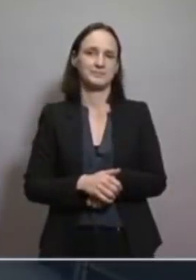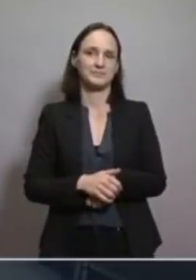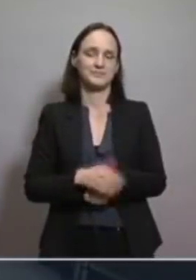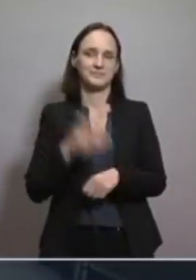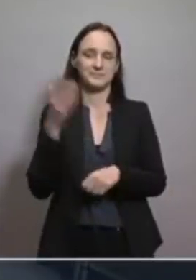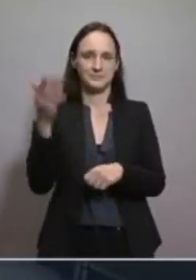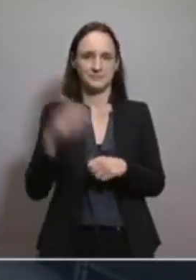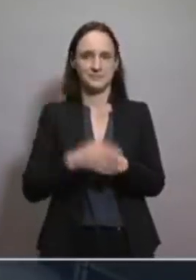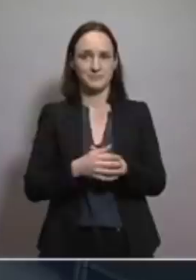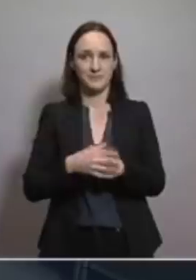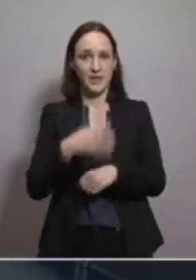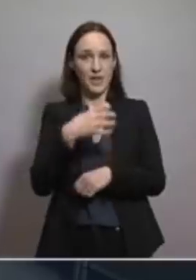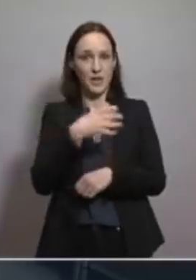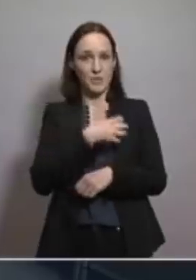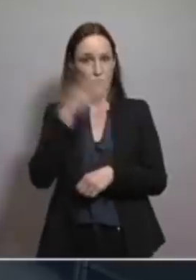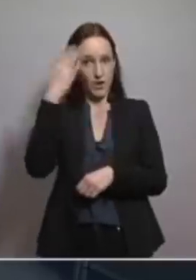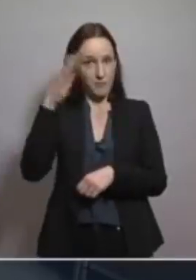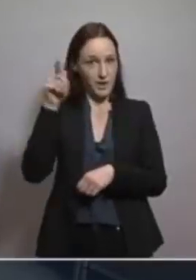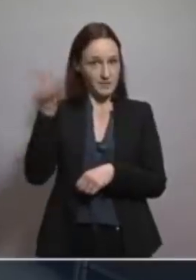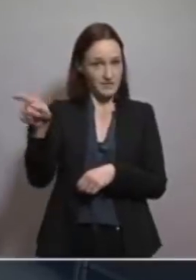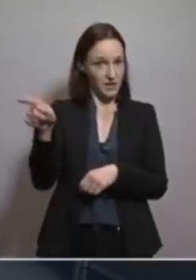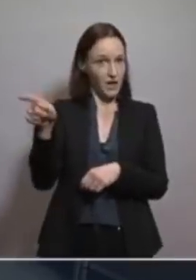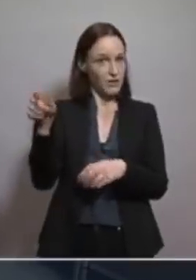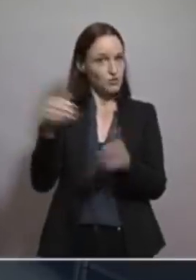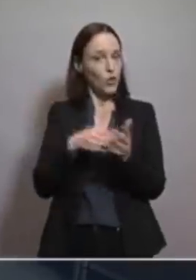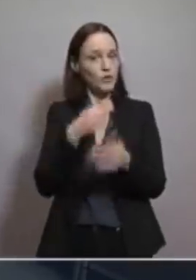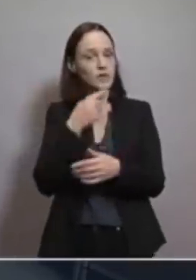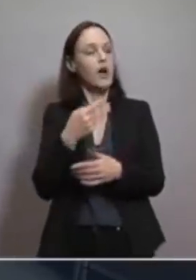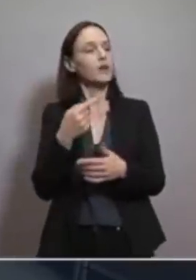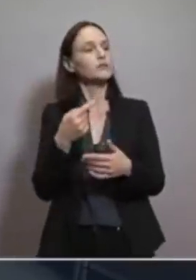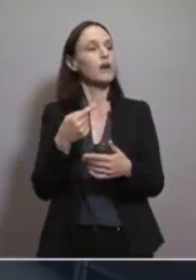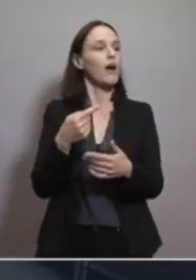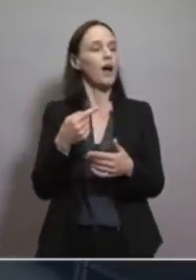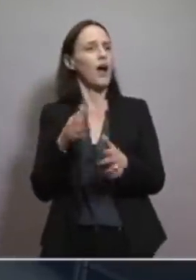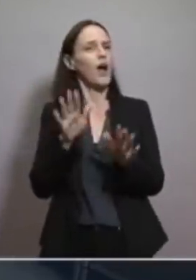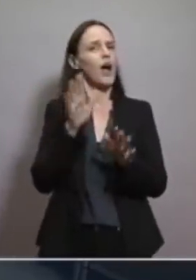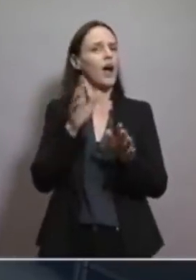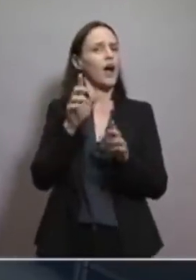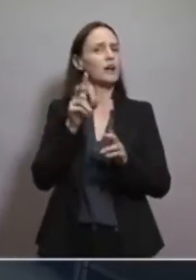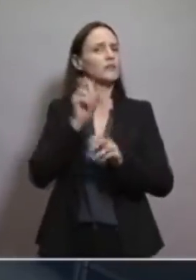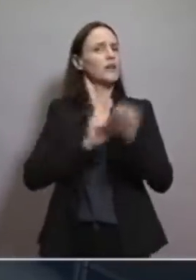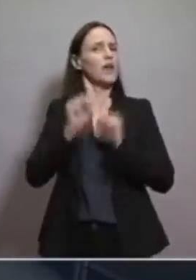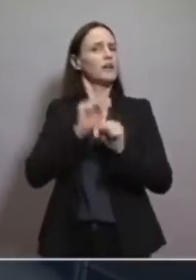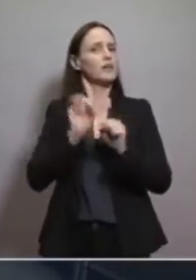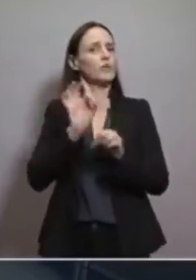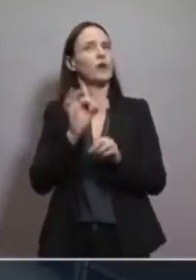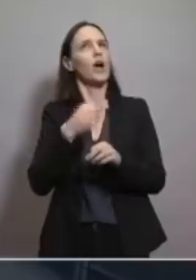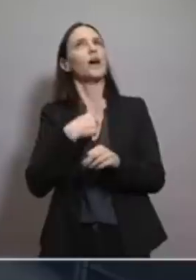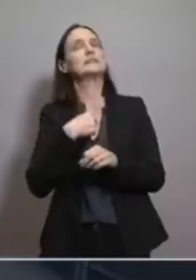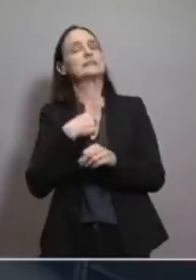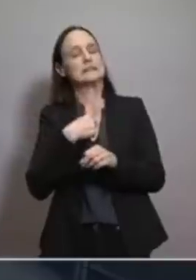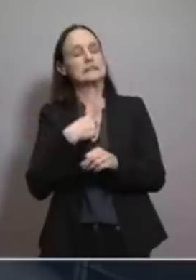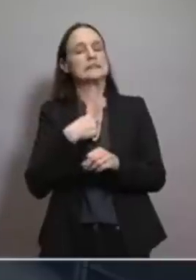Hat sich der Herr Bürgermeister Ihnen gegenüber noch gerechtfertigt oder ist er einsichtig? Na ja, hat man versucht den Sachverhalt zu erläutern, der